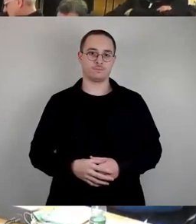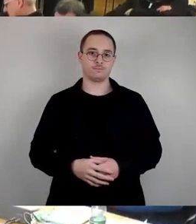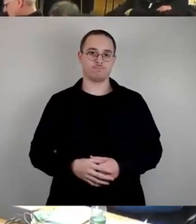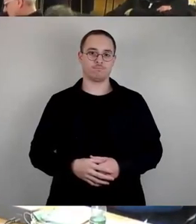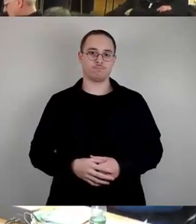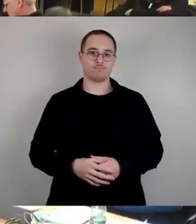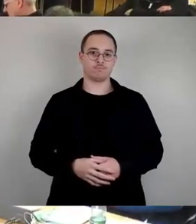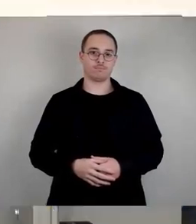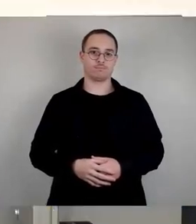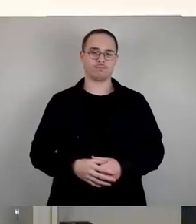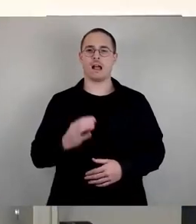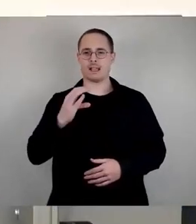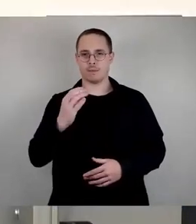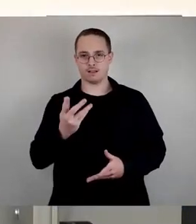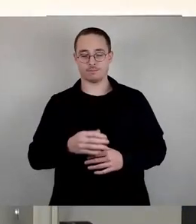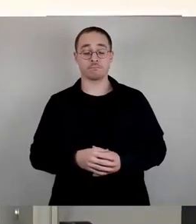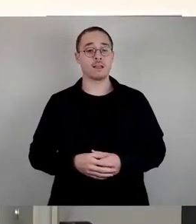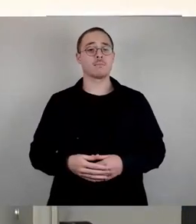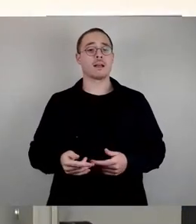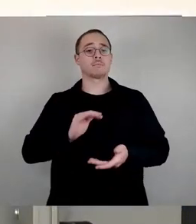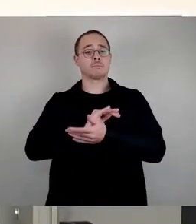Sehr geehrter Herr Oberbürgermeister,